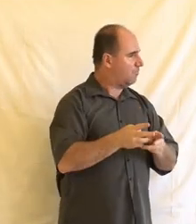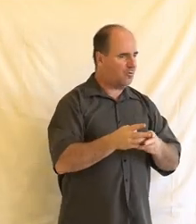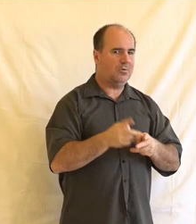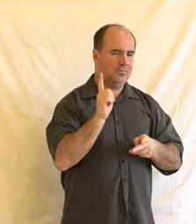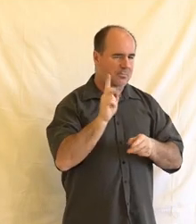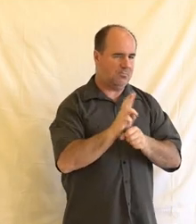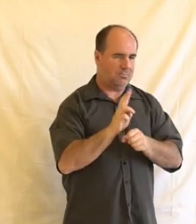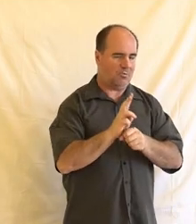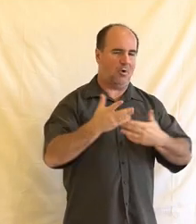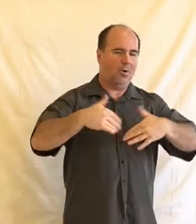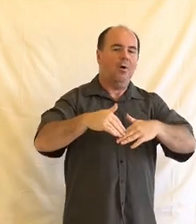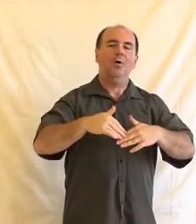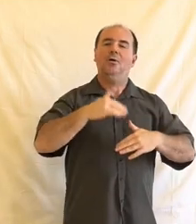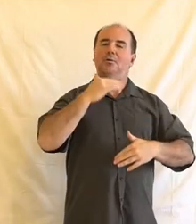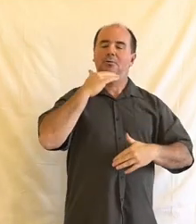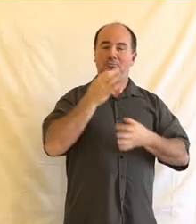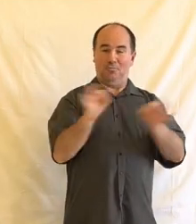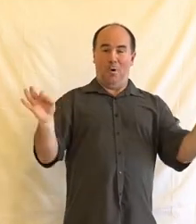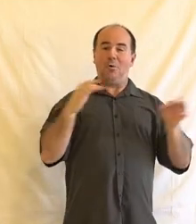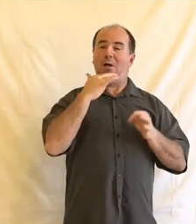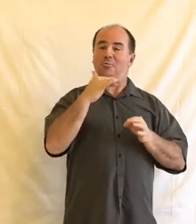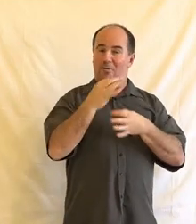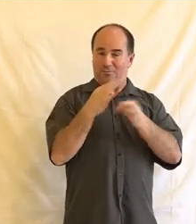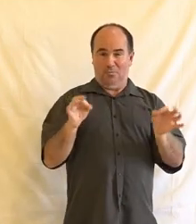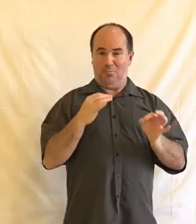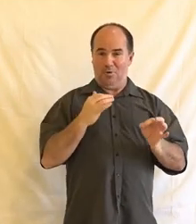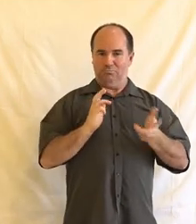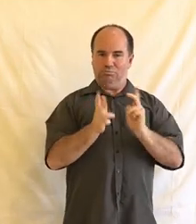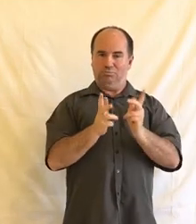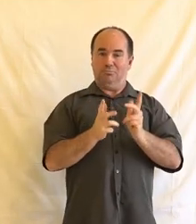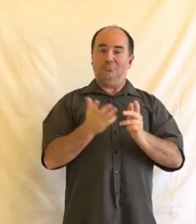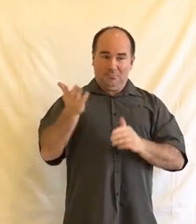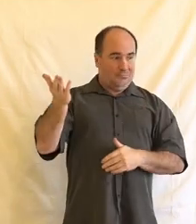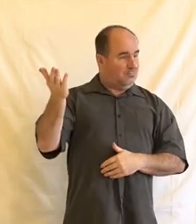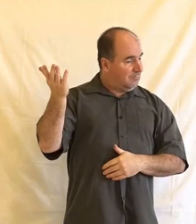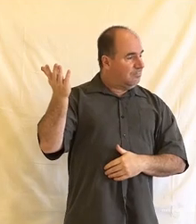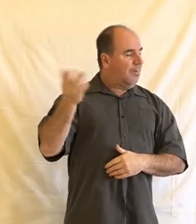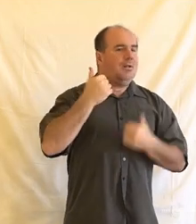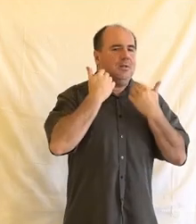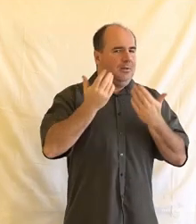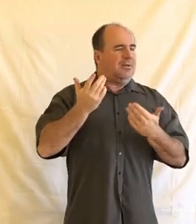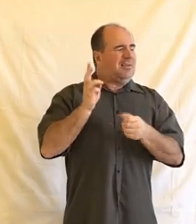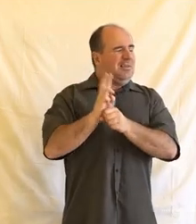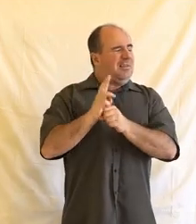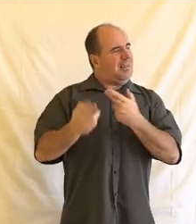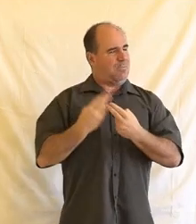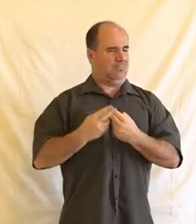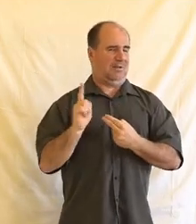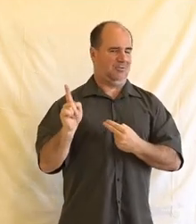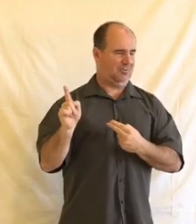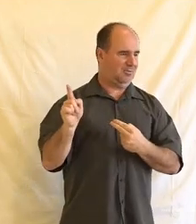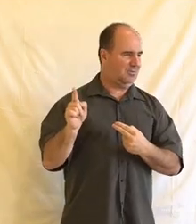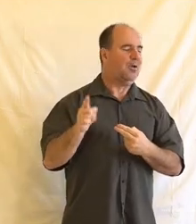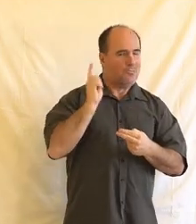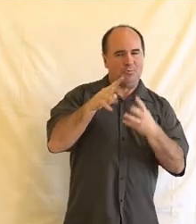lidské právo. Právo na sobotu slova, právo na informace, právo na kde co. A tohleto se potom stává už součástí